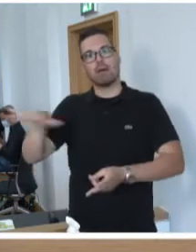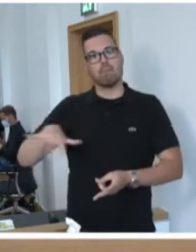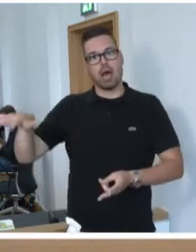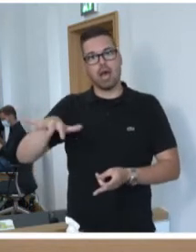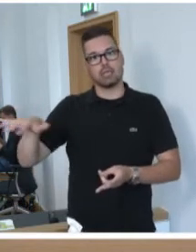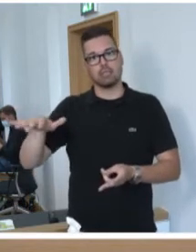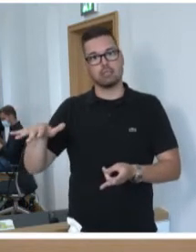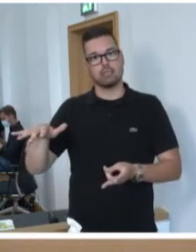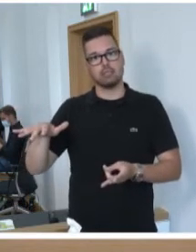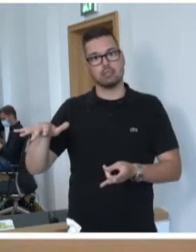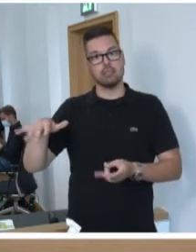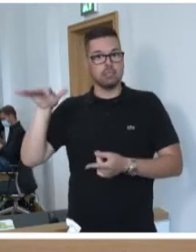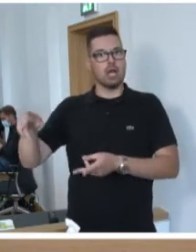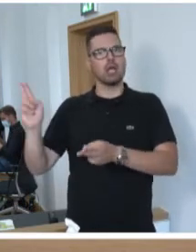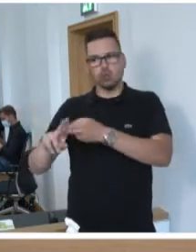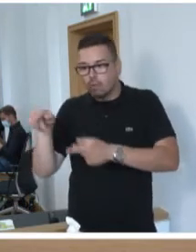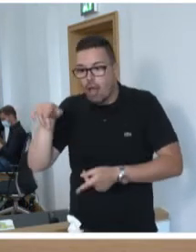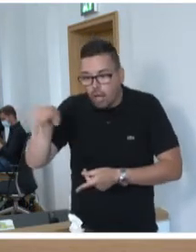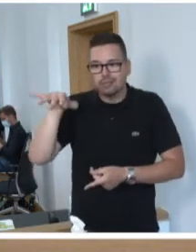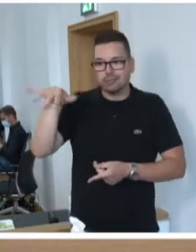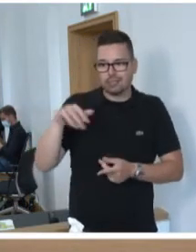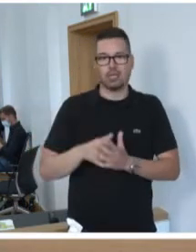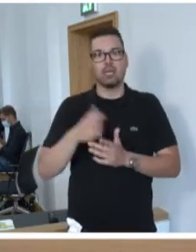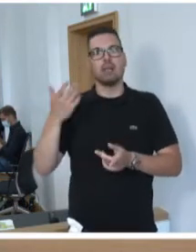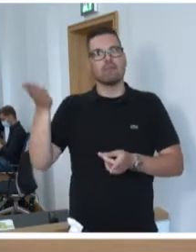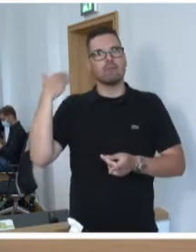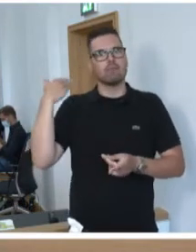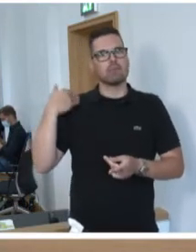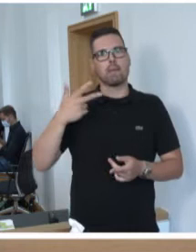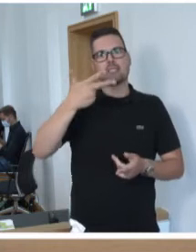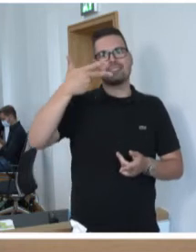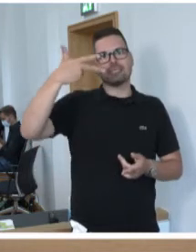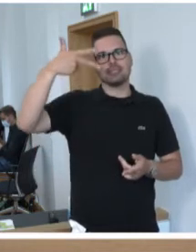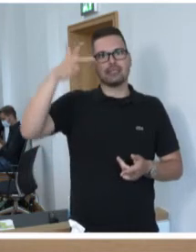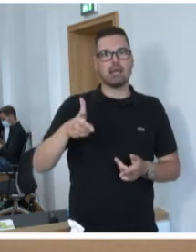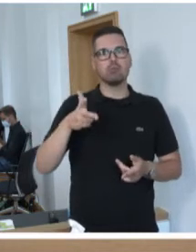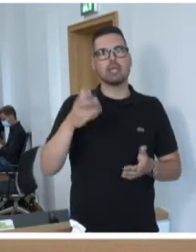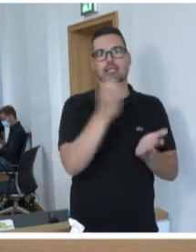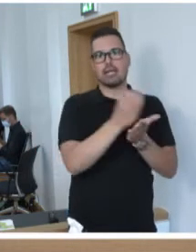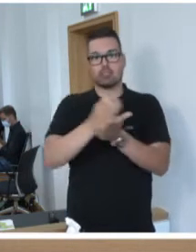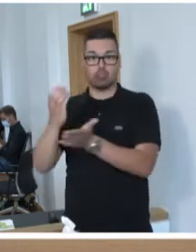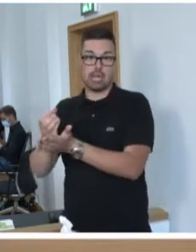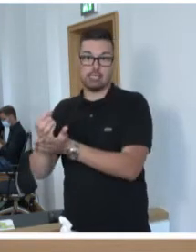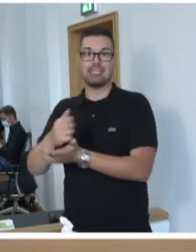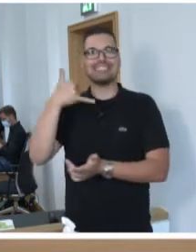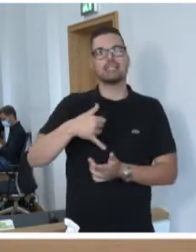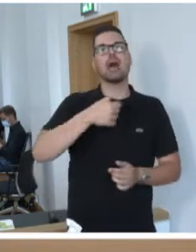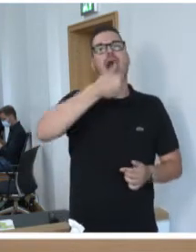waren vor ein Jahren noch 300 Beschäftigte, mittlerweile sind wir runtergefahren auf 150.